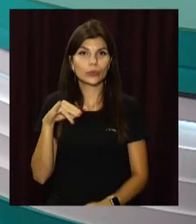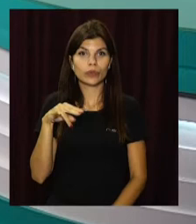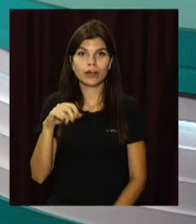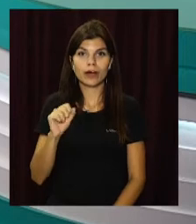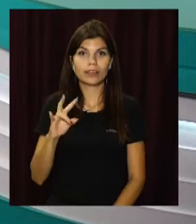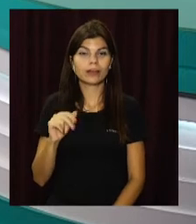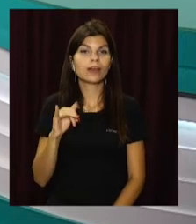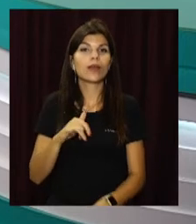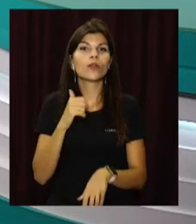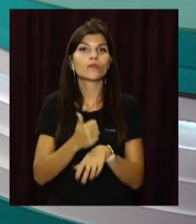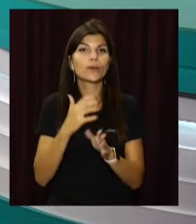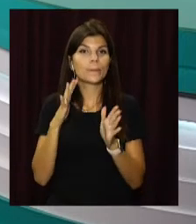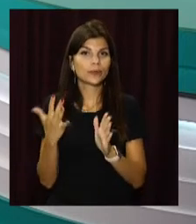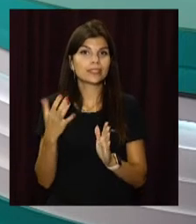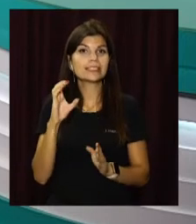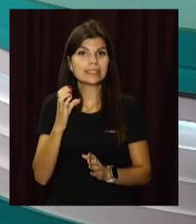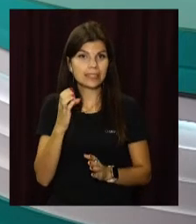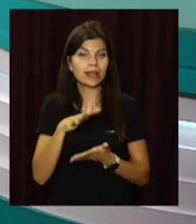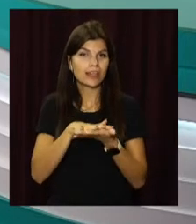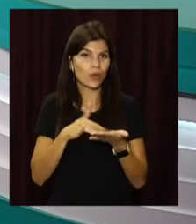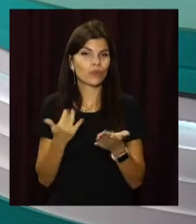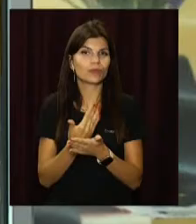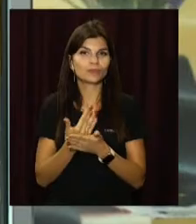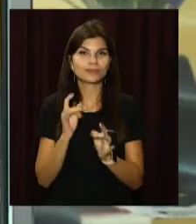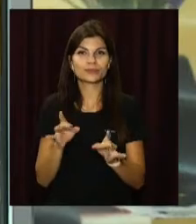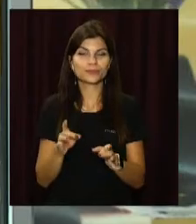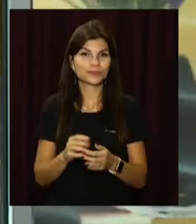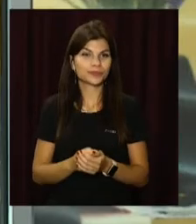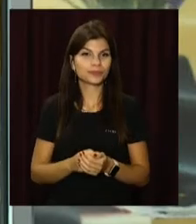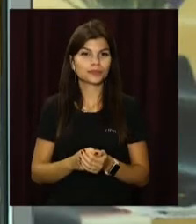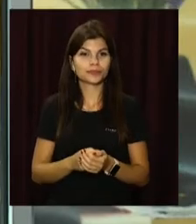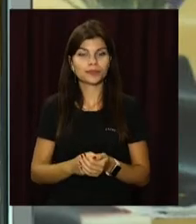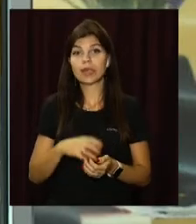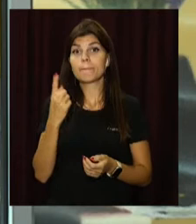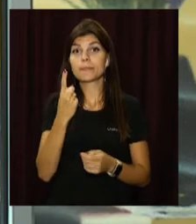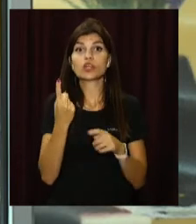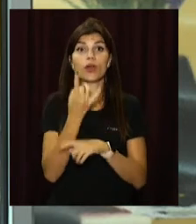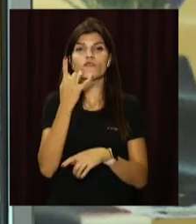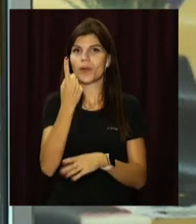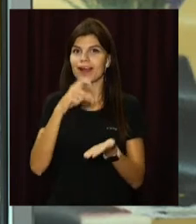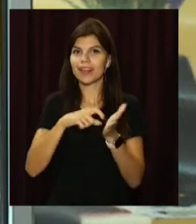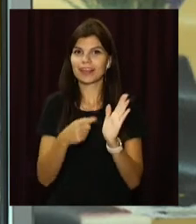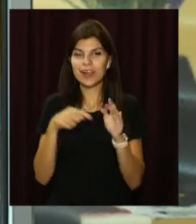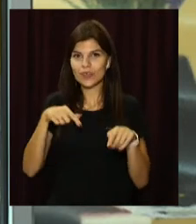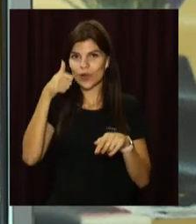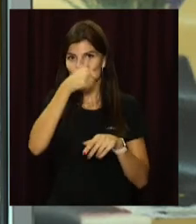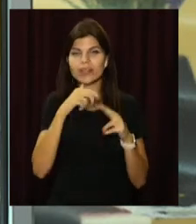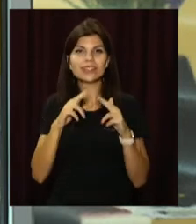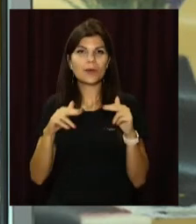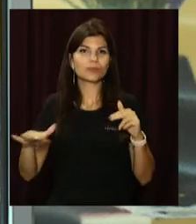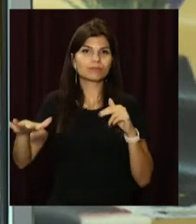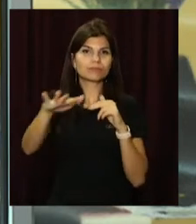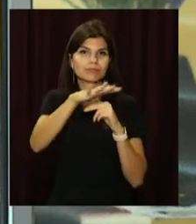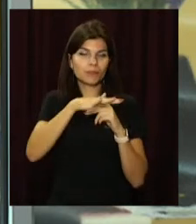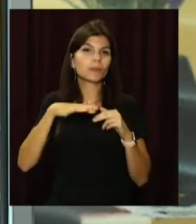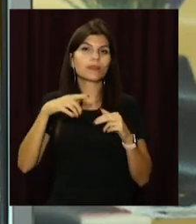Юліана Пуговкіна. І про головні події середи – далі у випуску. Перший раз у перший клас. Цьогоріч на Дніпропетровщині